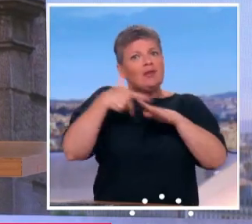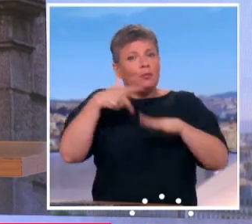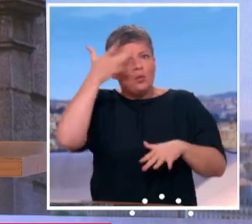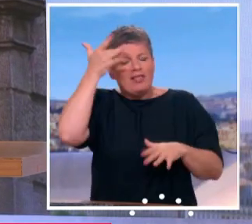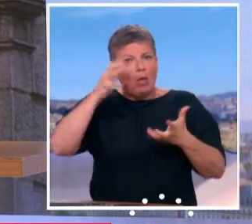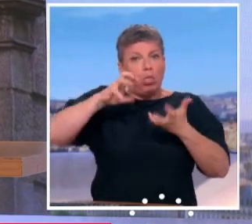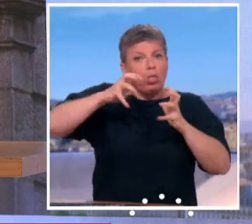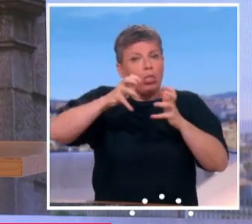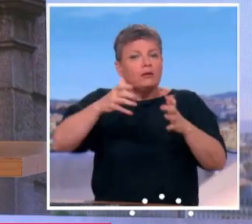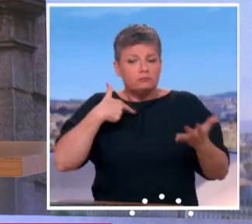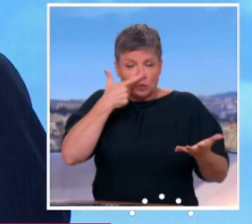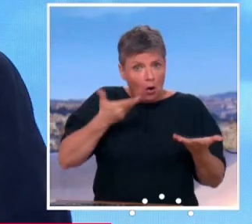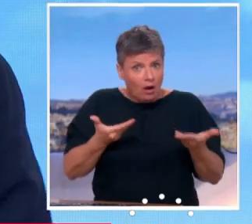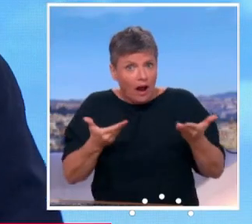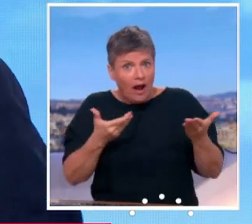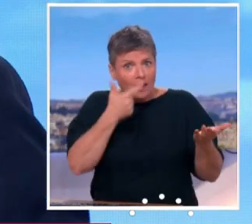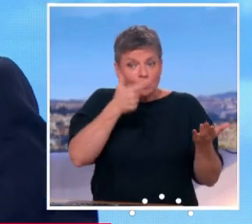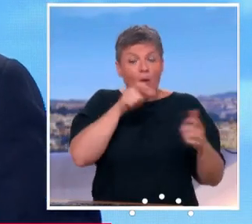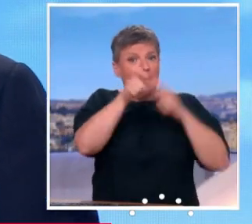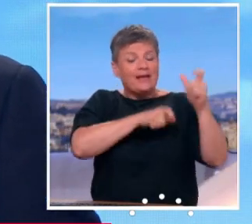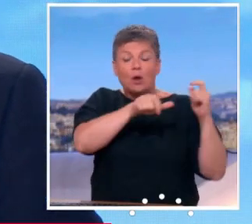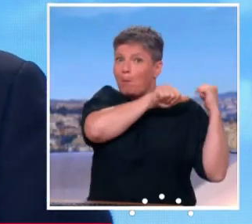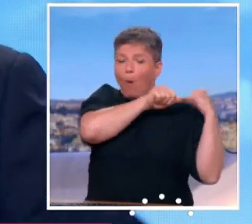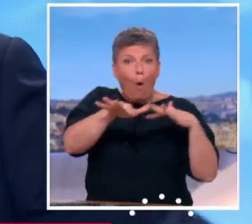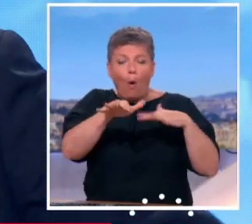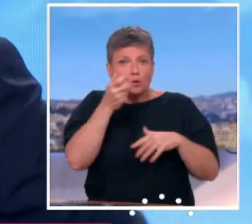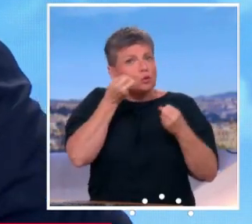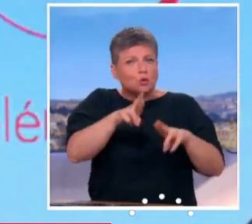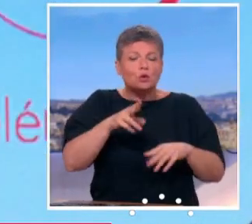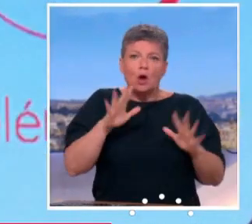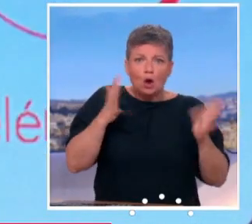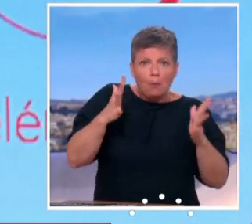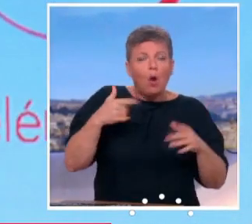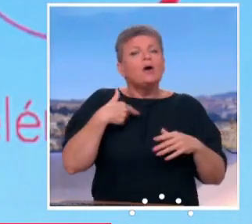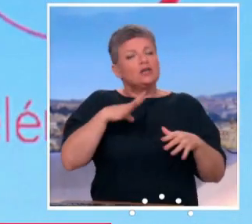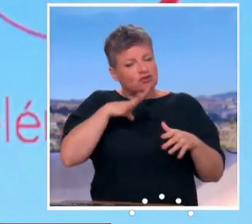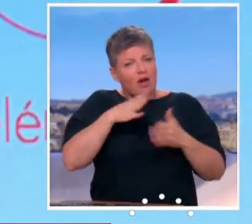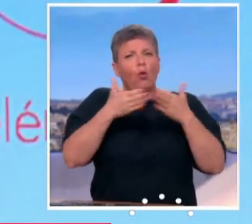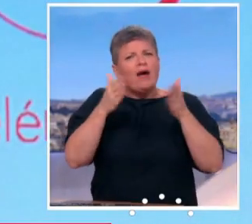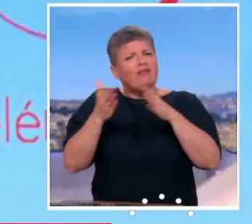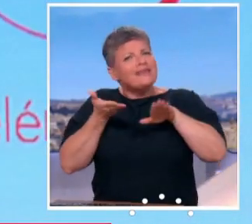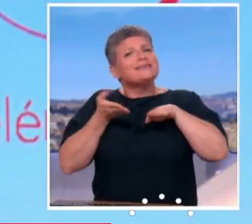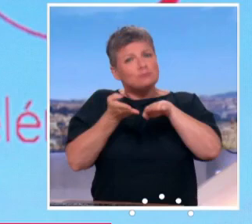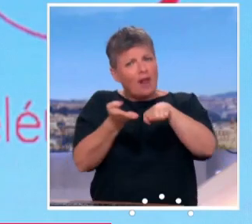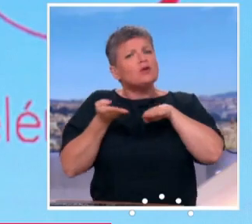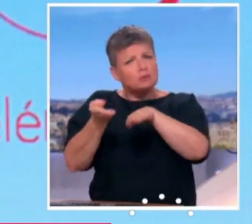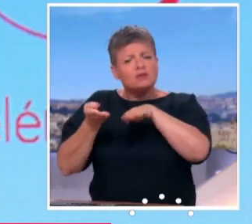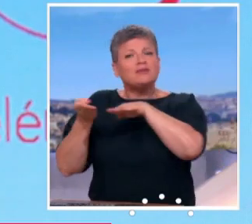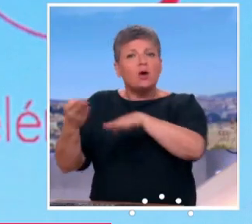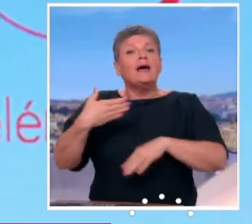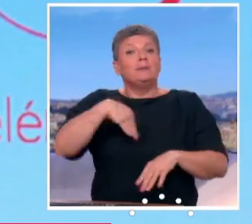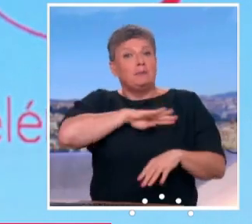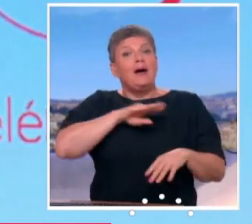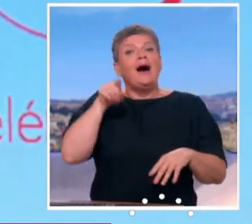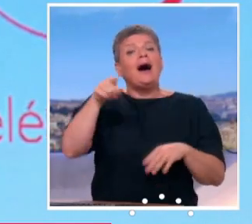que là il est prêt à gérer l'afflux de connexion qui va nécessairement arriver ? – Nous avons ouvert le nouveau simulateur début juin, grâce à un énorme travail des services de la Caisse Nationale d